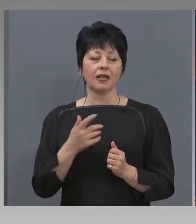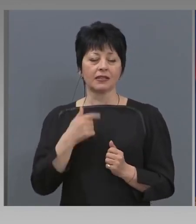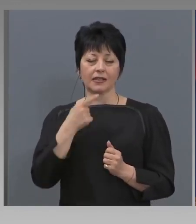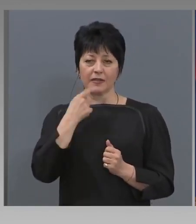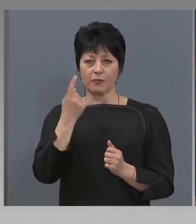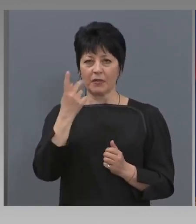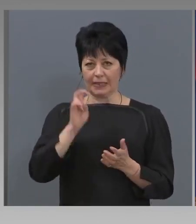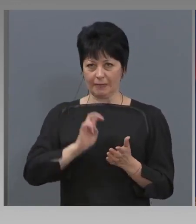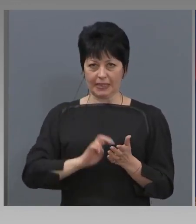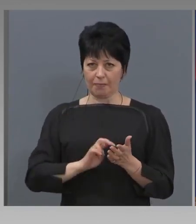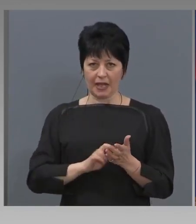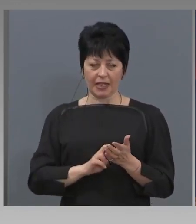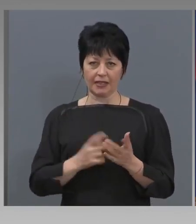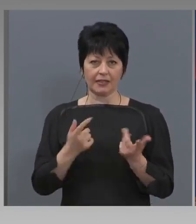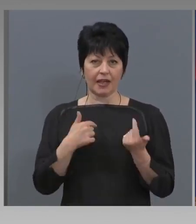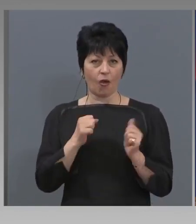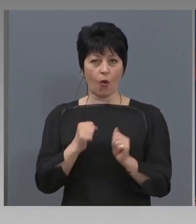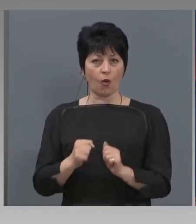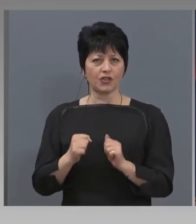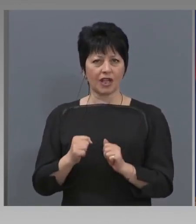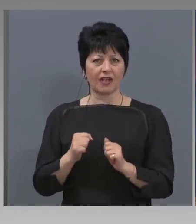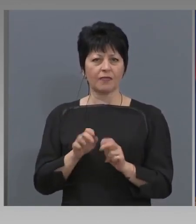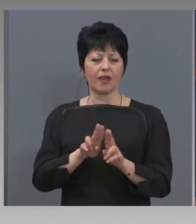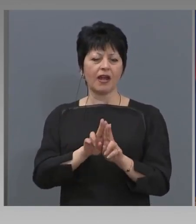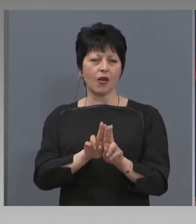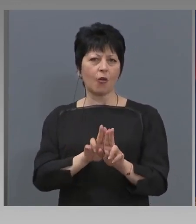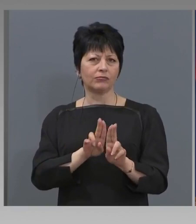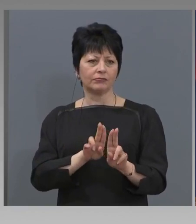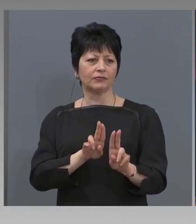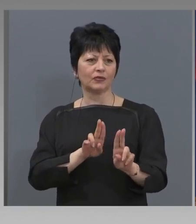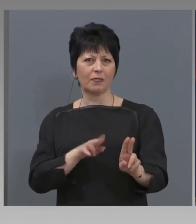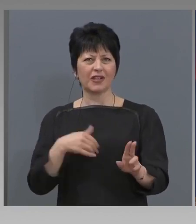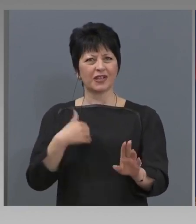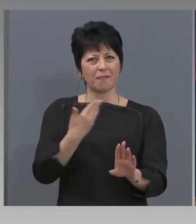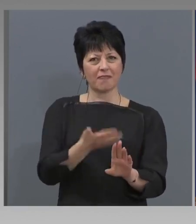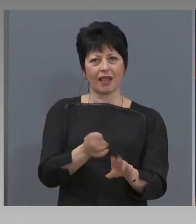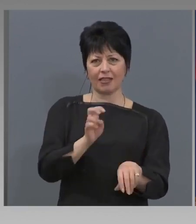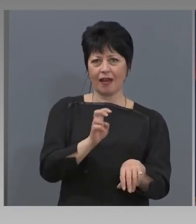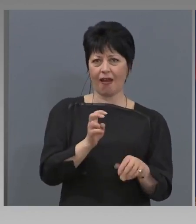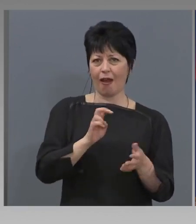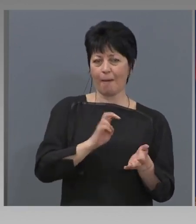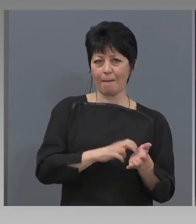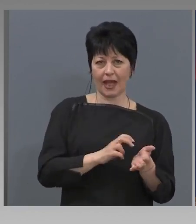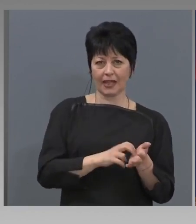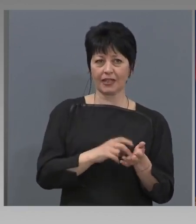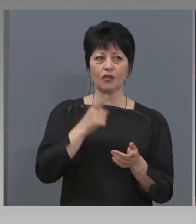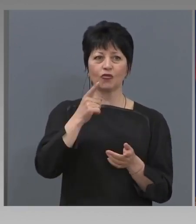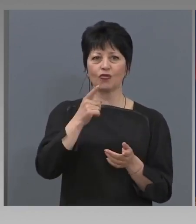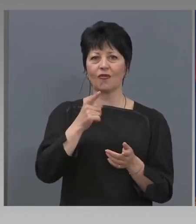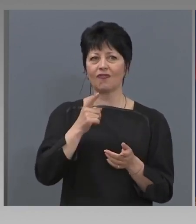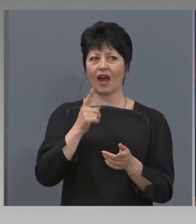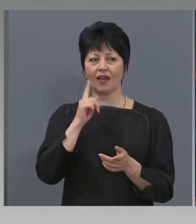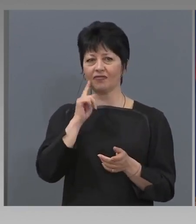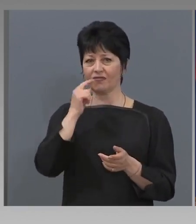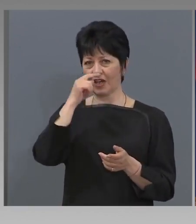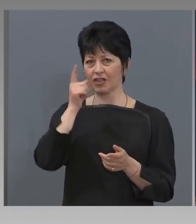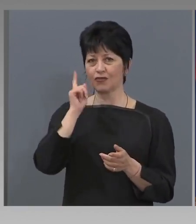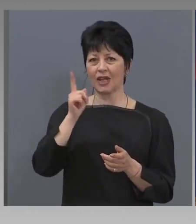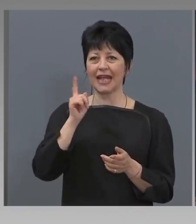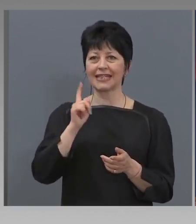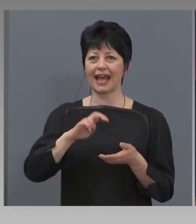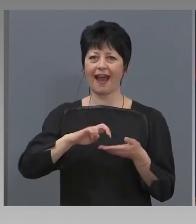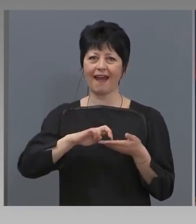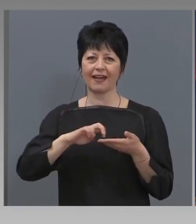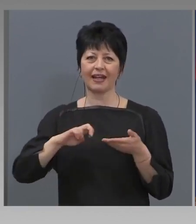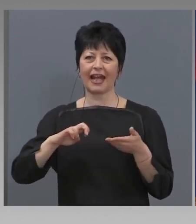попитаме, очаквате ли опашки пред банките и това въжи ли за кредитните карти, което обяснихте? Какво да